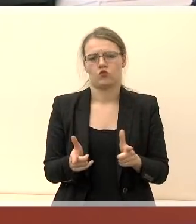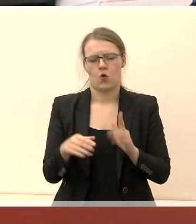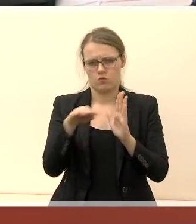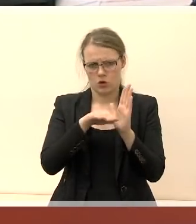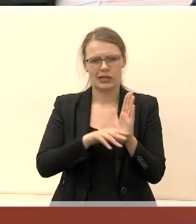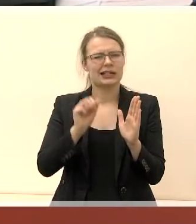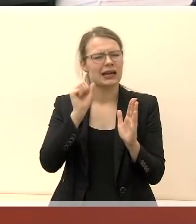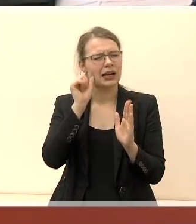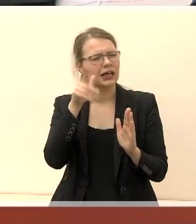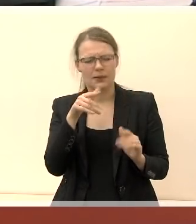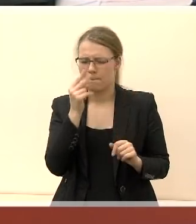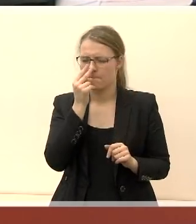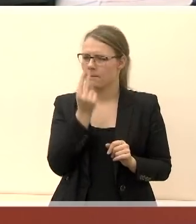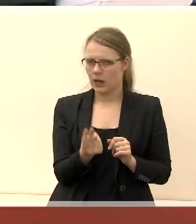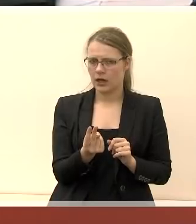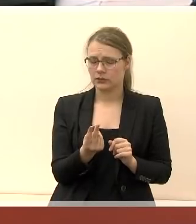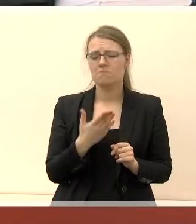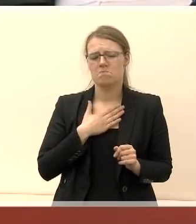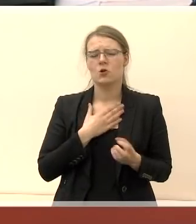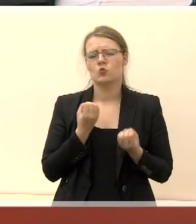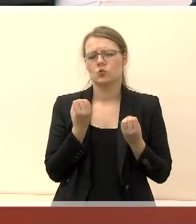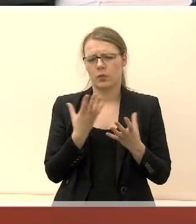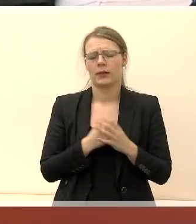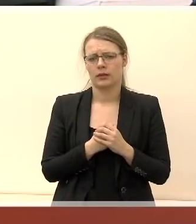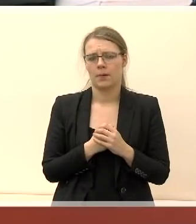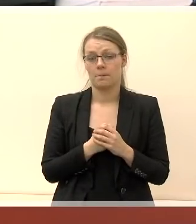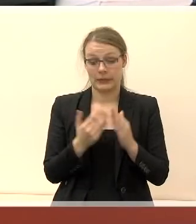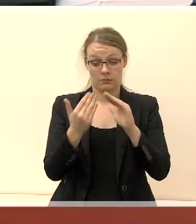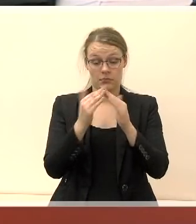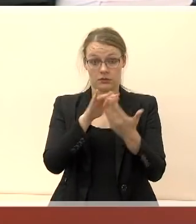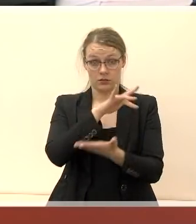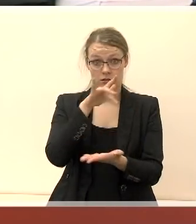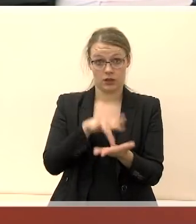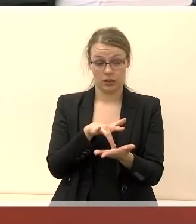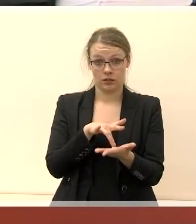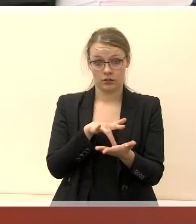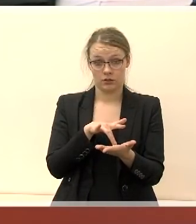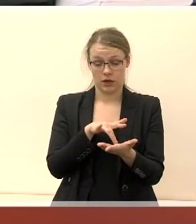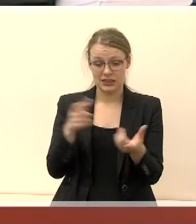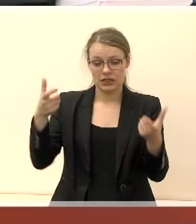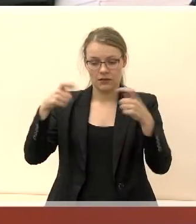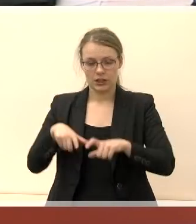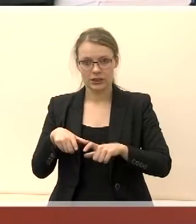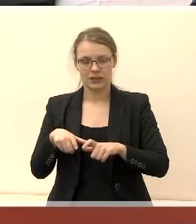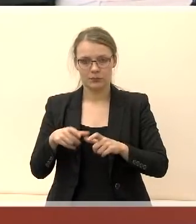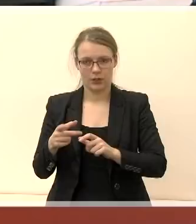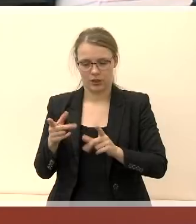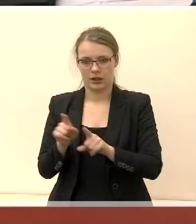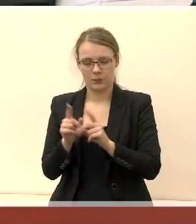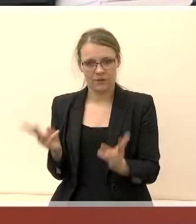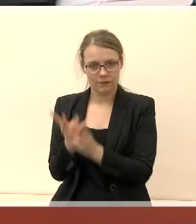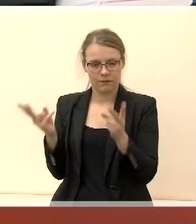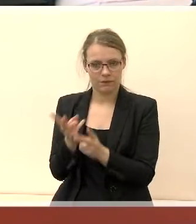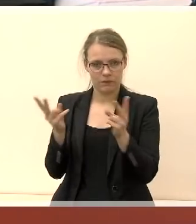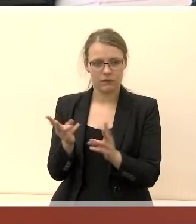kasdien matoma. Mes suprantam, kad ne tik tai miesto centru gyva savivaldybė, mes matom